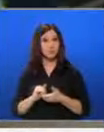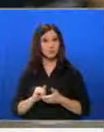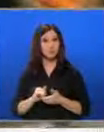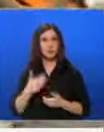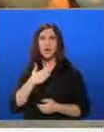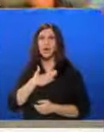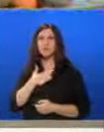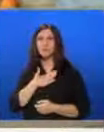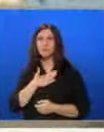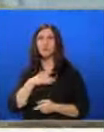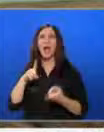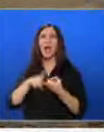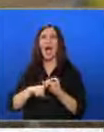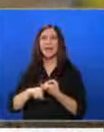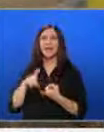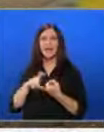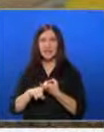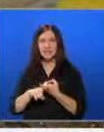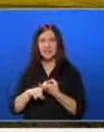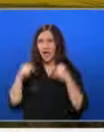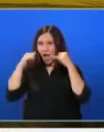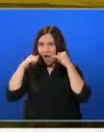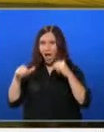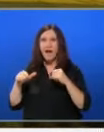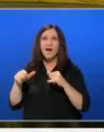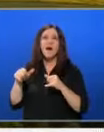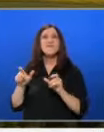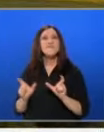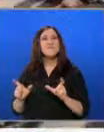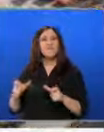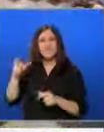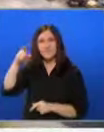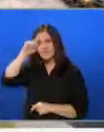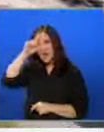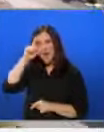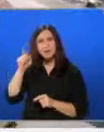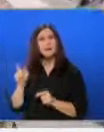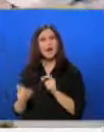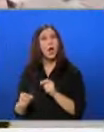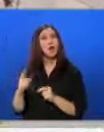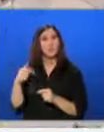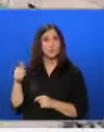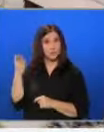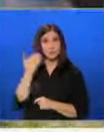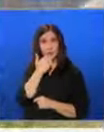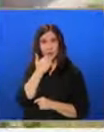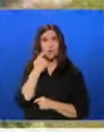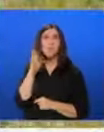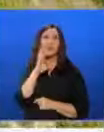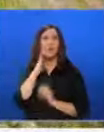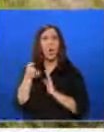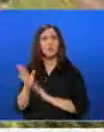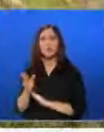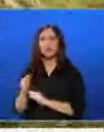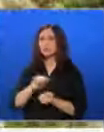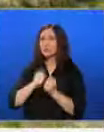е собственост на Карин Кеслер, фермерка от Гатхайм. Нейният баща, Едмунд Килиан, е отишъл на фронта на Втората световна